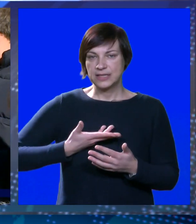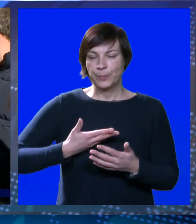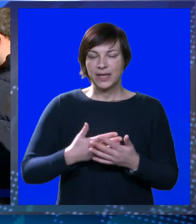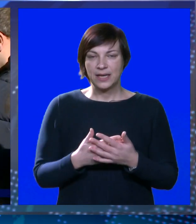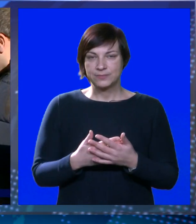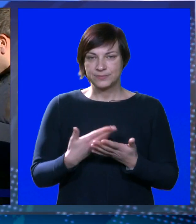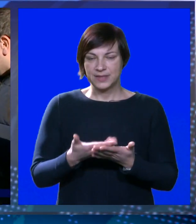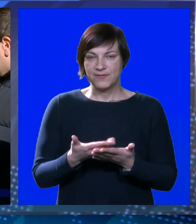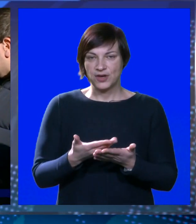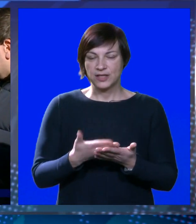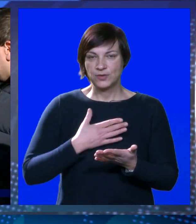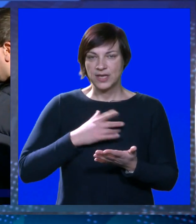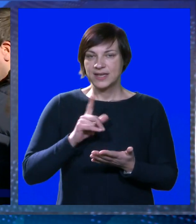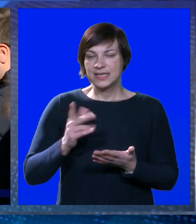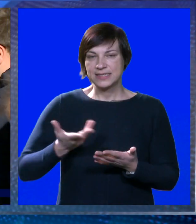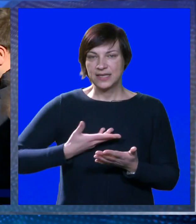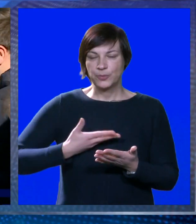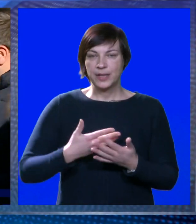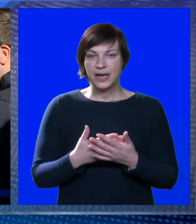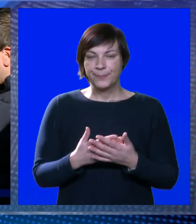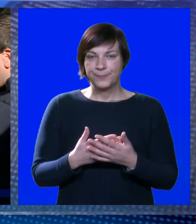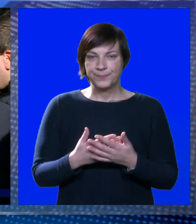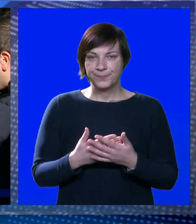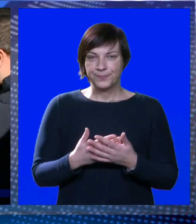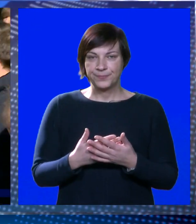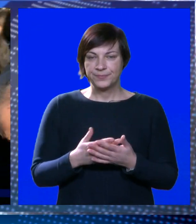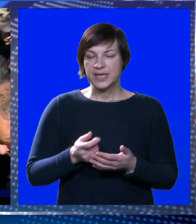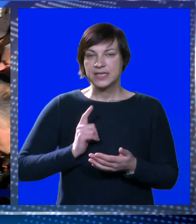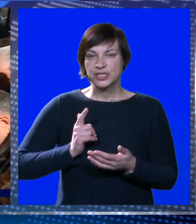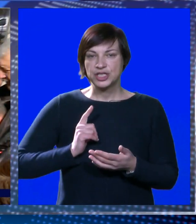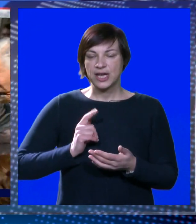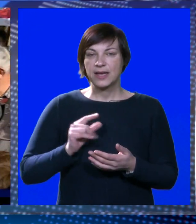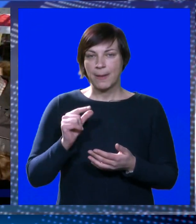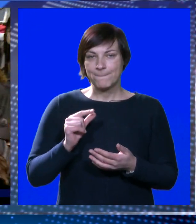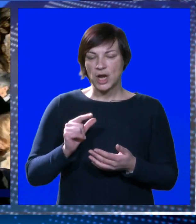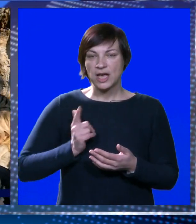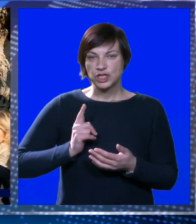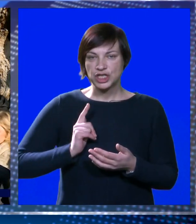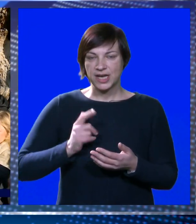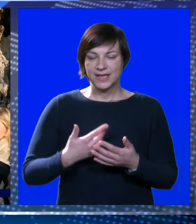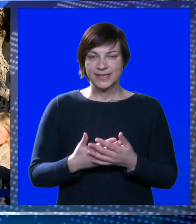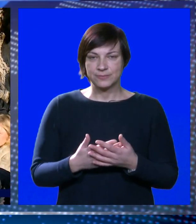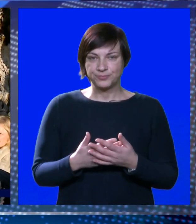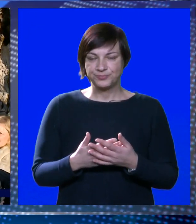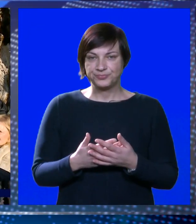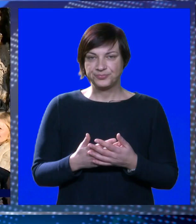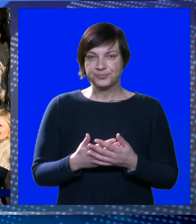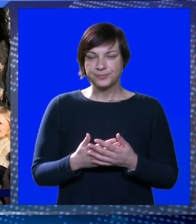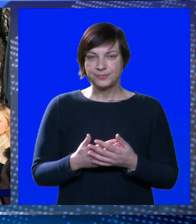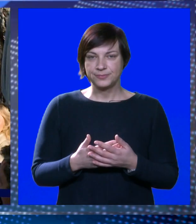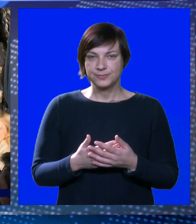broj 12. Evo ga tu. Nije se ja dobila. Dobre. Da, nekajte. Čekajte pomalj. Nije niko to mi nisam nije. Evo,